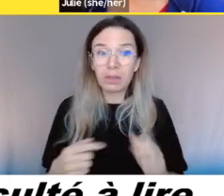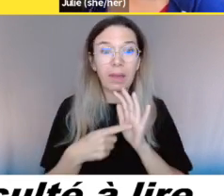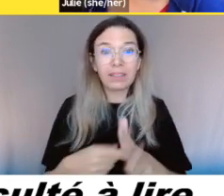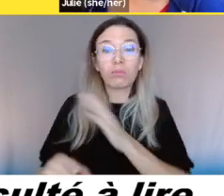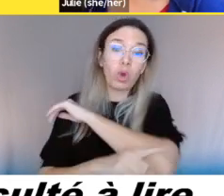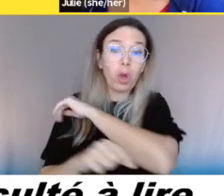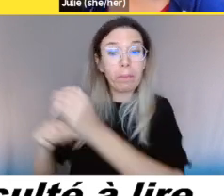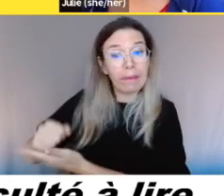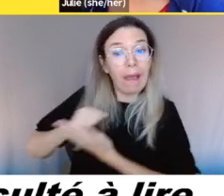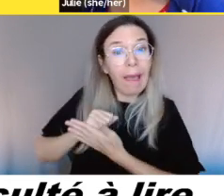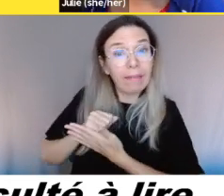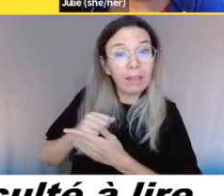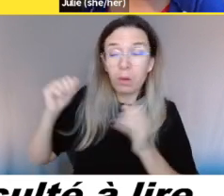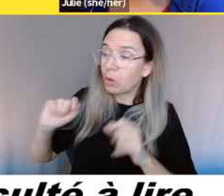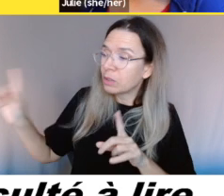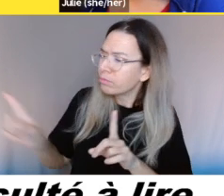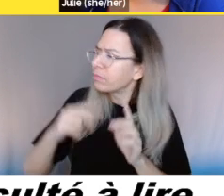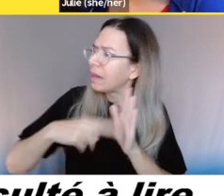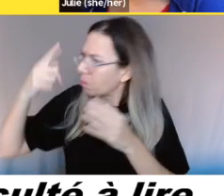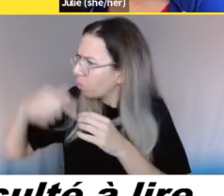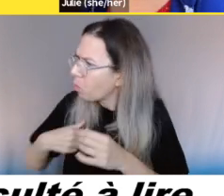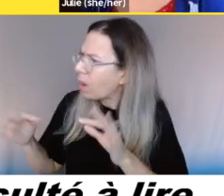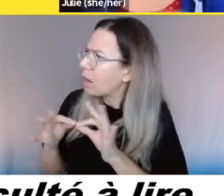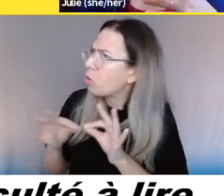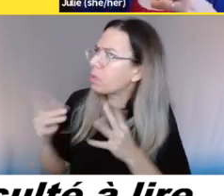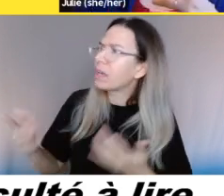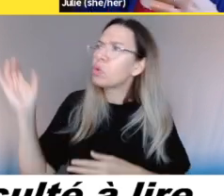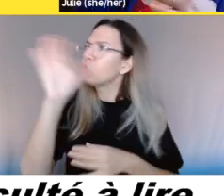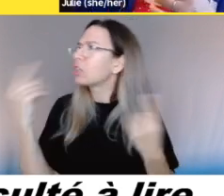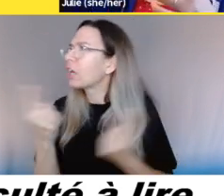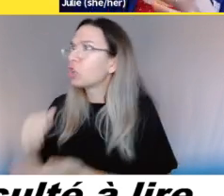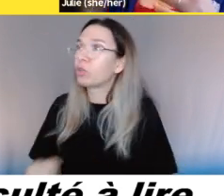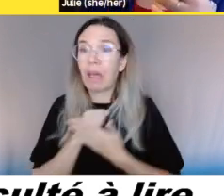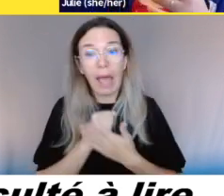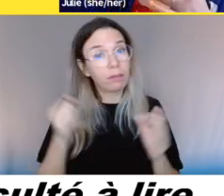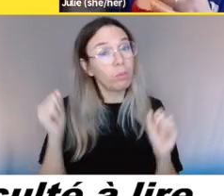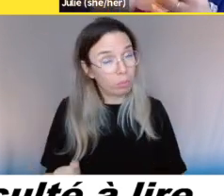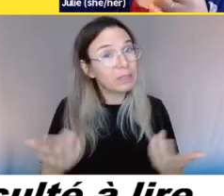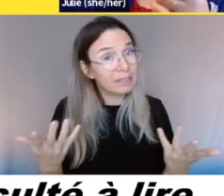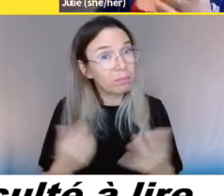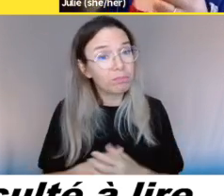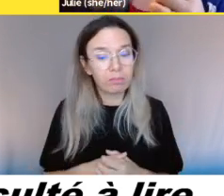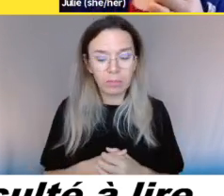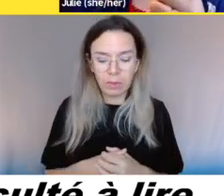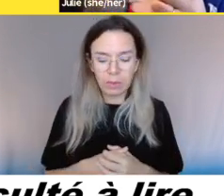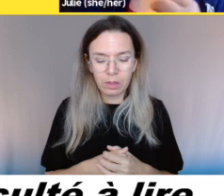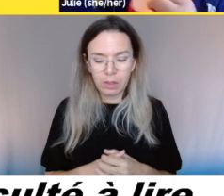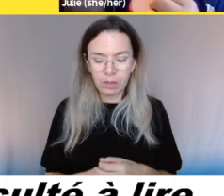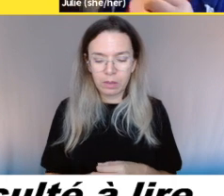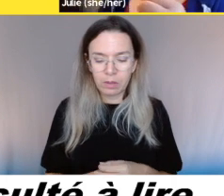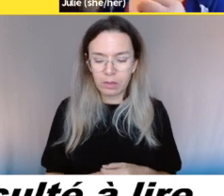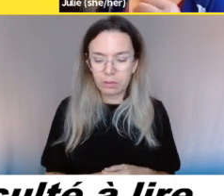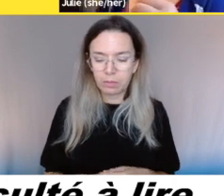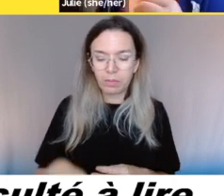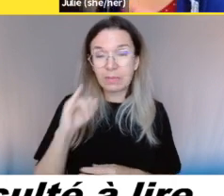fournisseur a une obligation d'accommodement raisonnable. On revient toujours à l'obligation d'accommodement